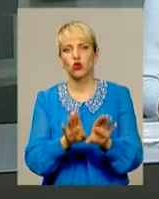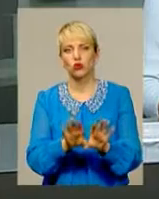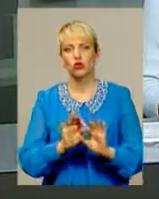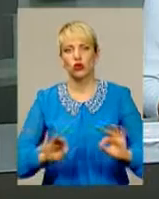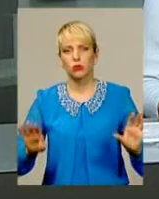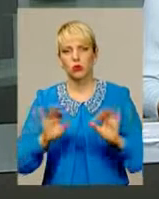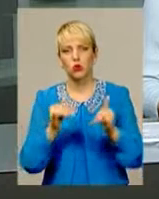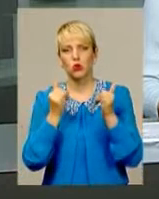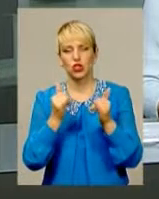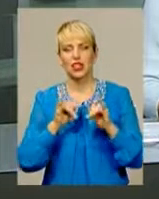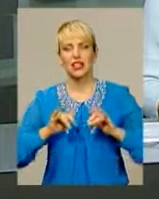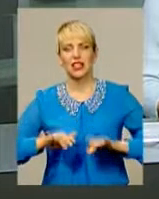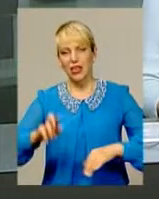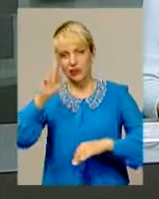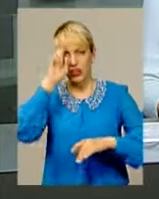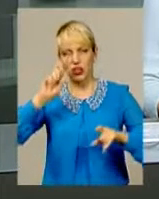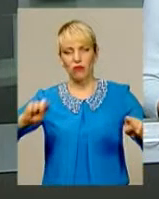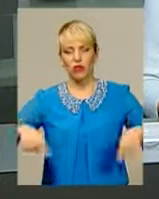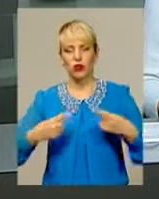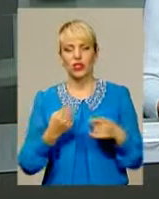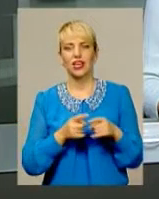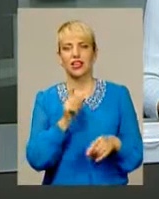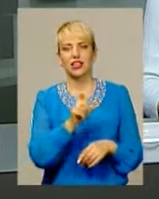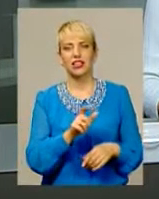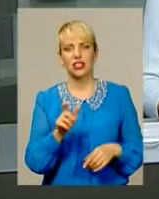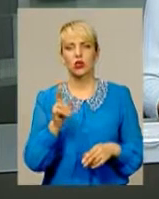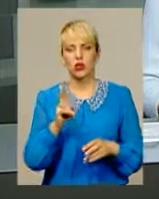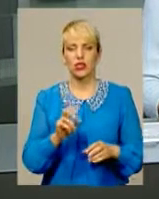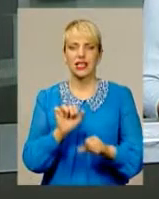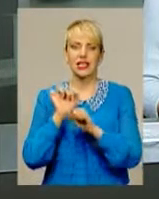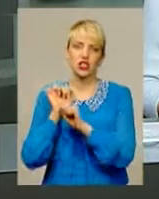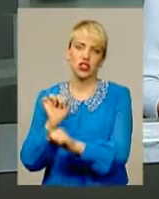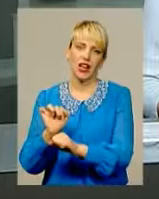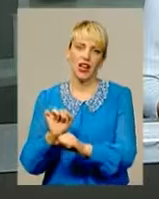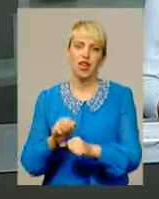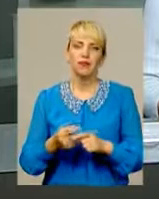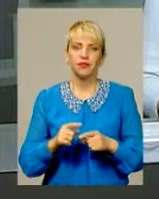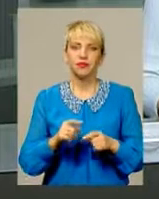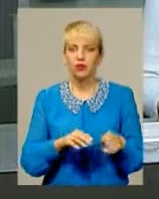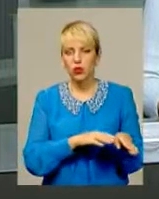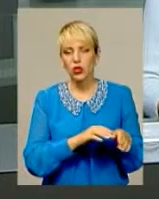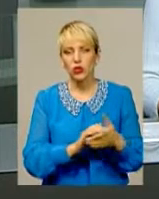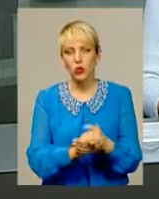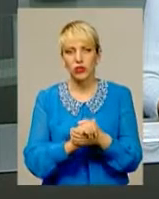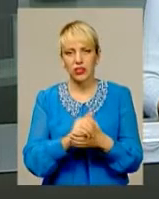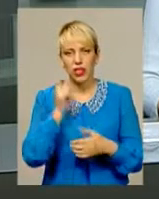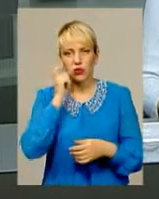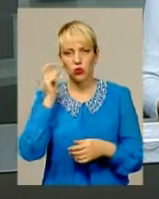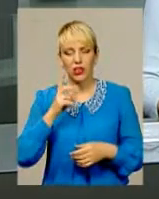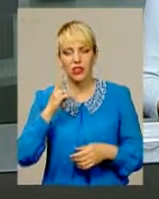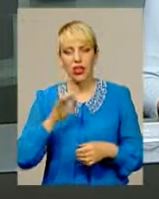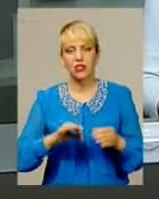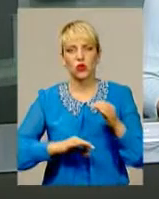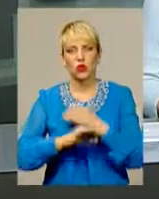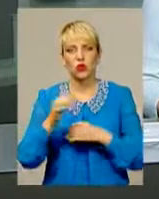сучасні діячі державотворення та ті, хто сьогодні захищає суверенітет України на Сході. Ми ж уже запитали у